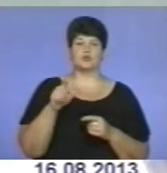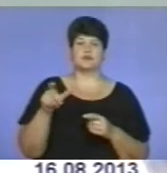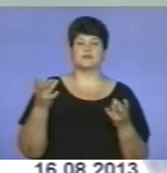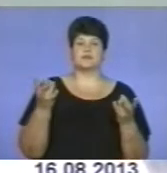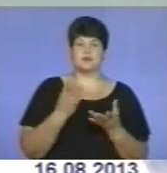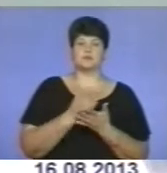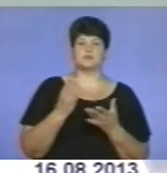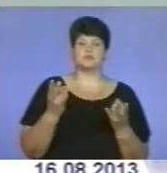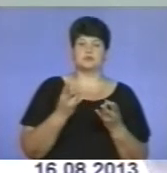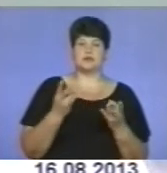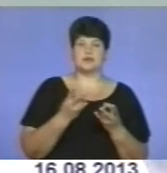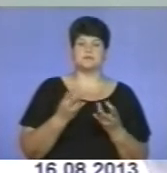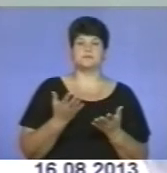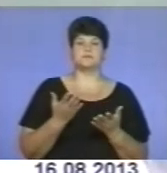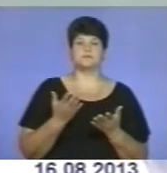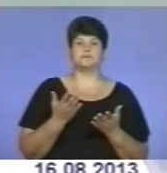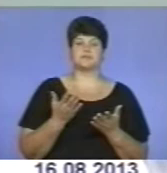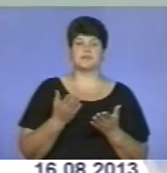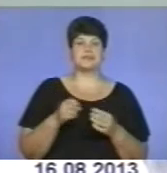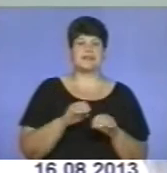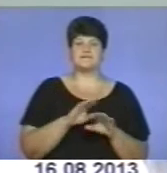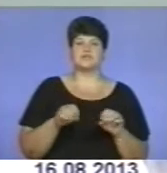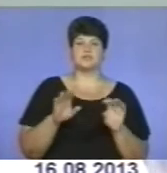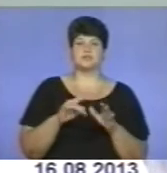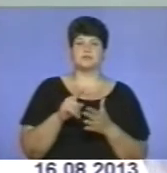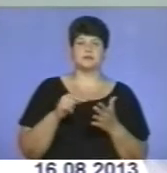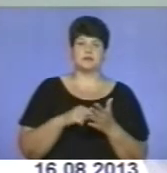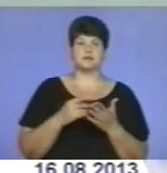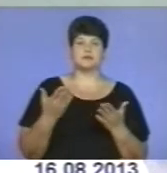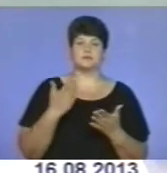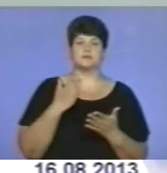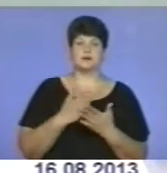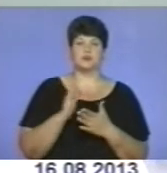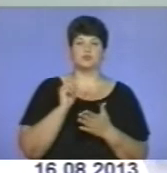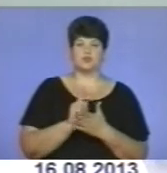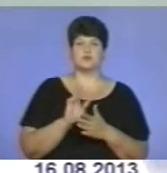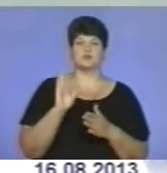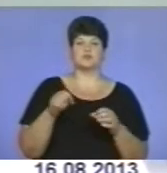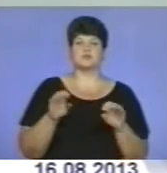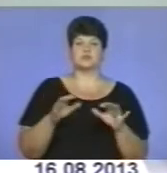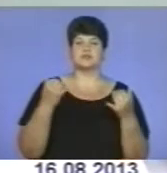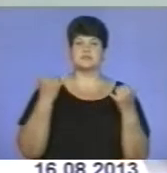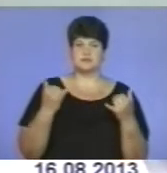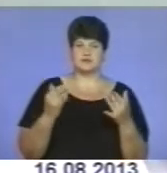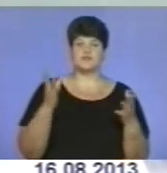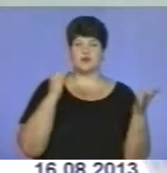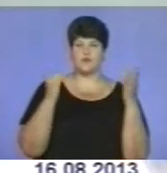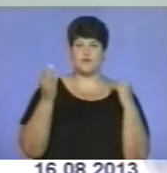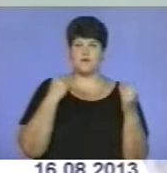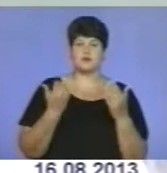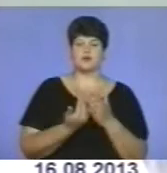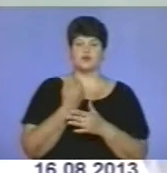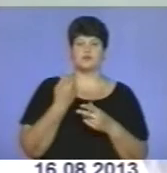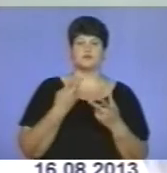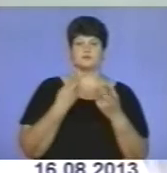потреби, можливо питання, які не вирішені, мають бути вирішені зараз, з урахуванням нового кримінального